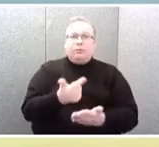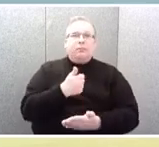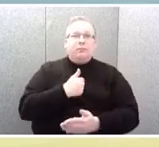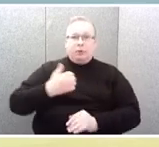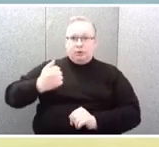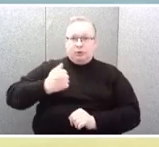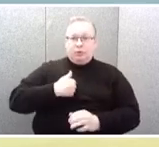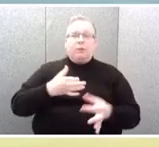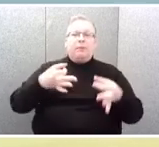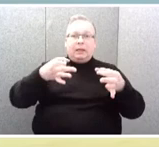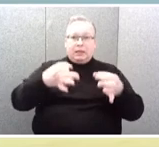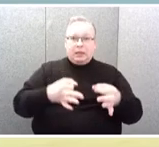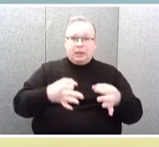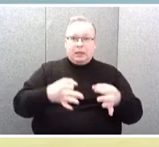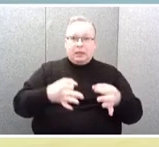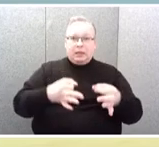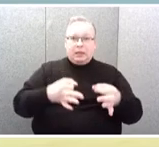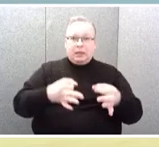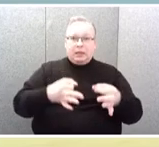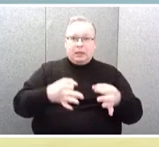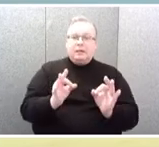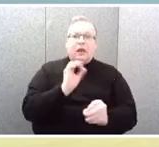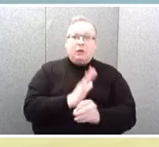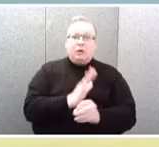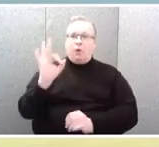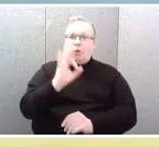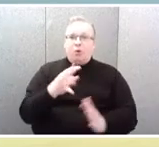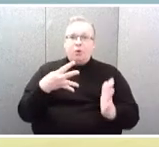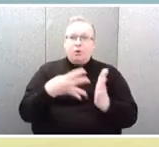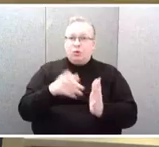suvienodintus teisės saktus dėl kontrolierių kaip ombudsmanų priimamų sprendimų.